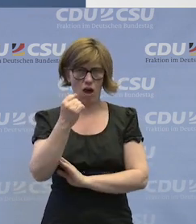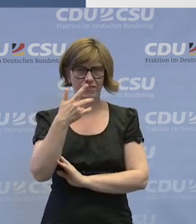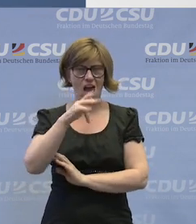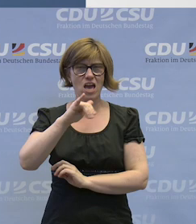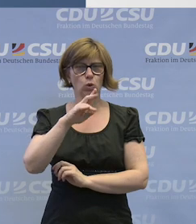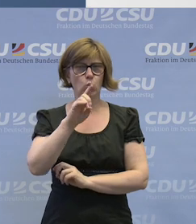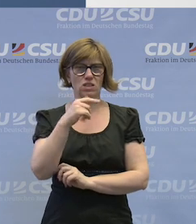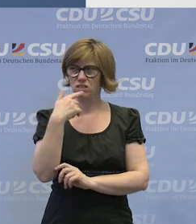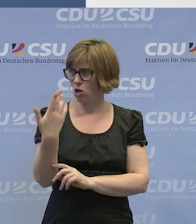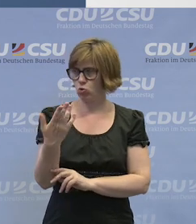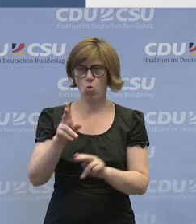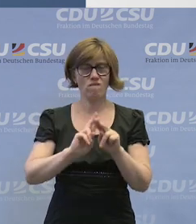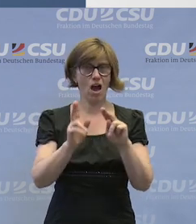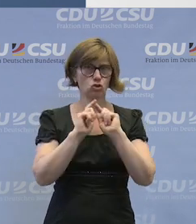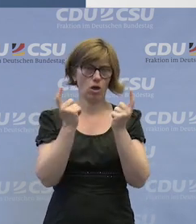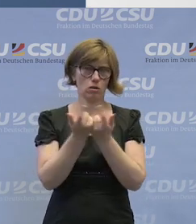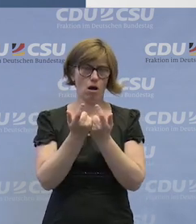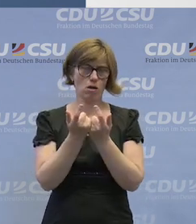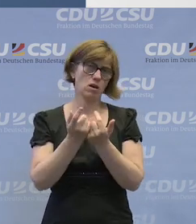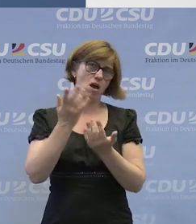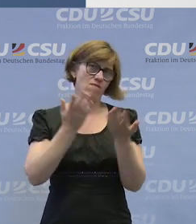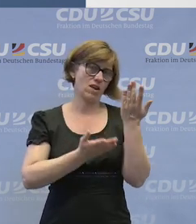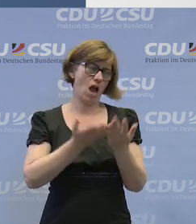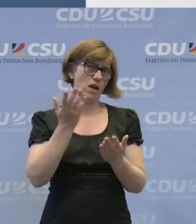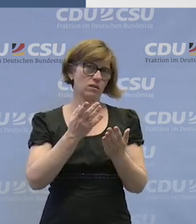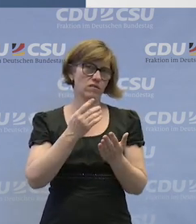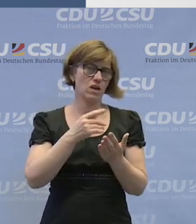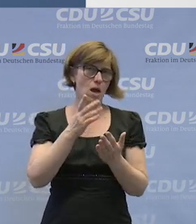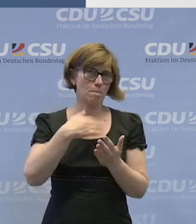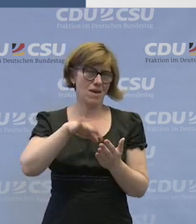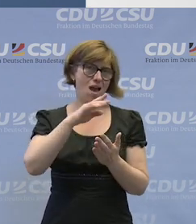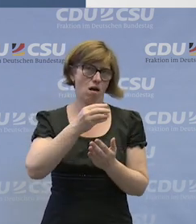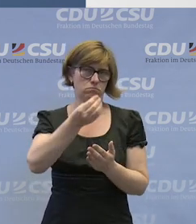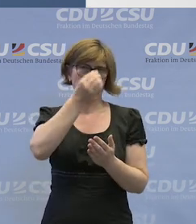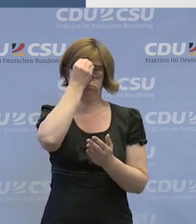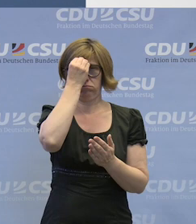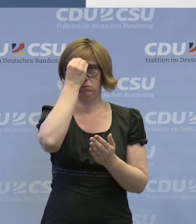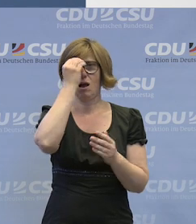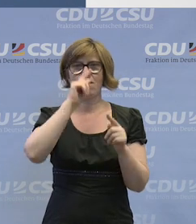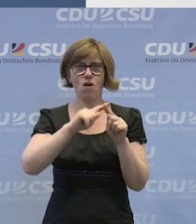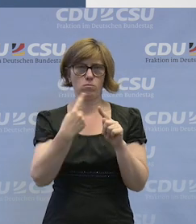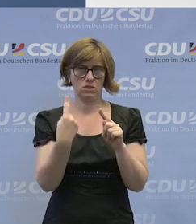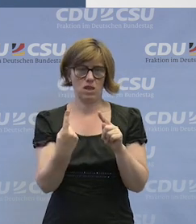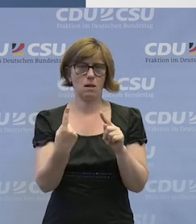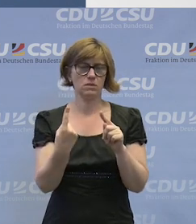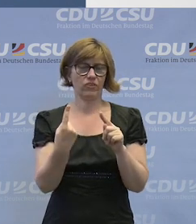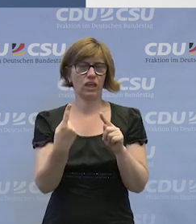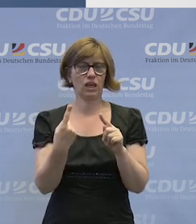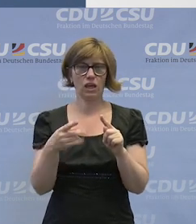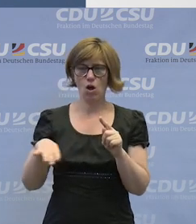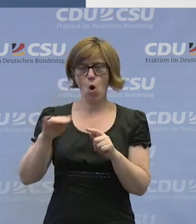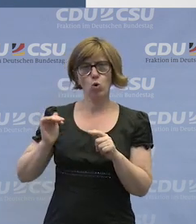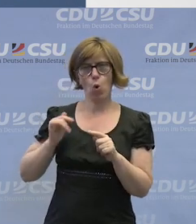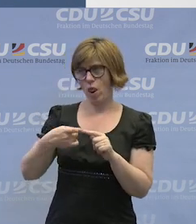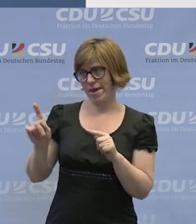gesagt hat. Also Werkstatträte, glaube ich, haben sogar vielleicht das eine oder andere mich, weil sie jeweils sind, weil sie von den